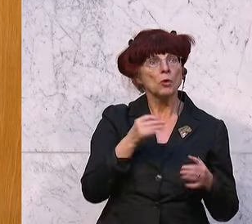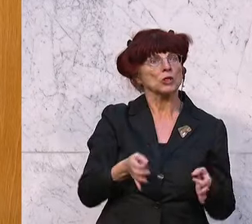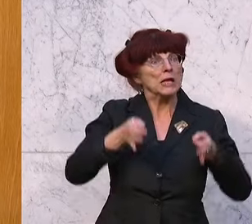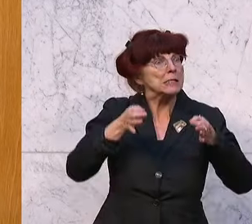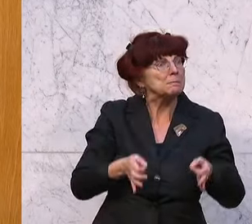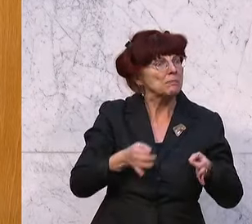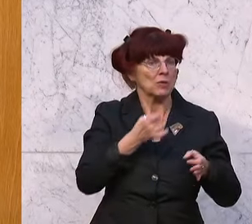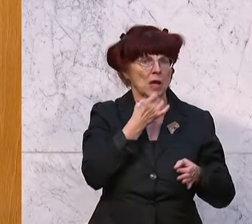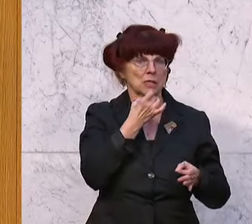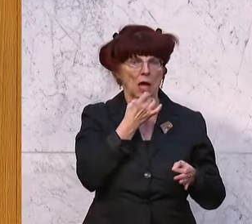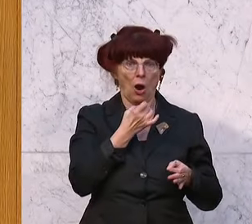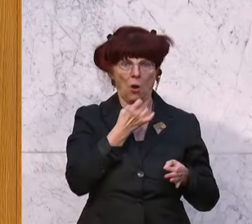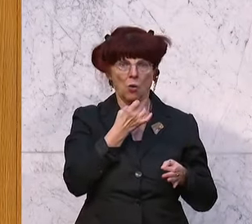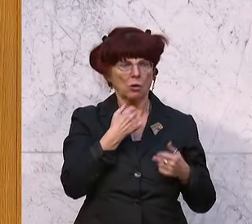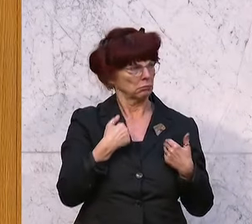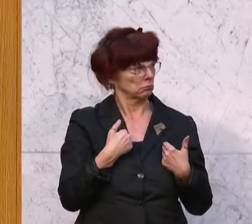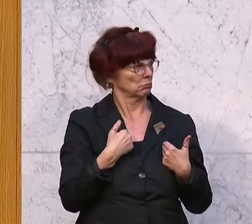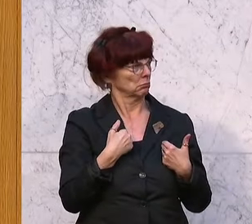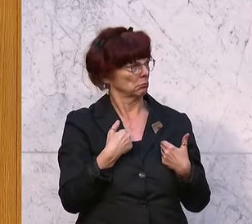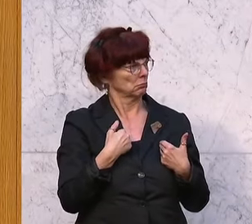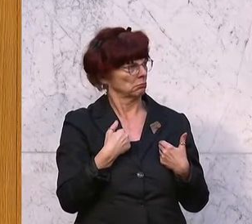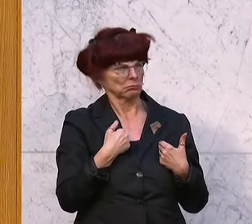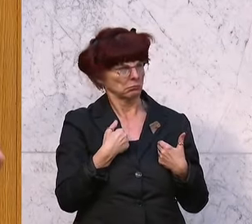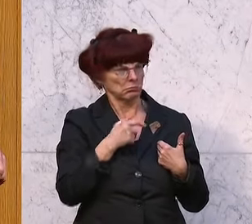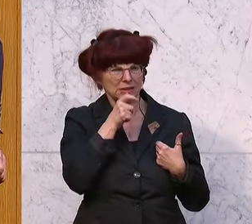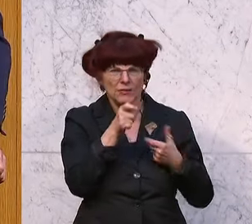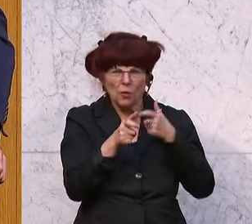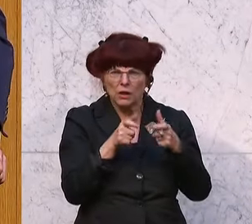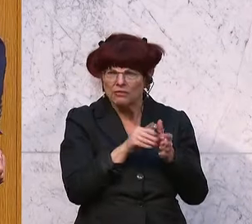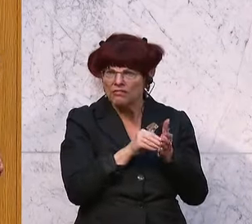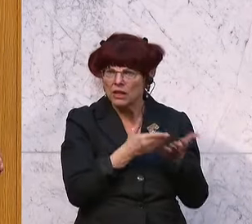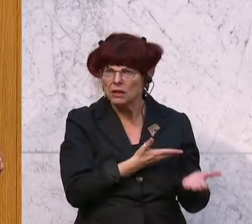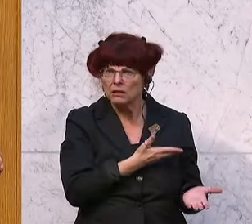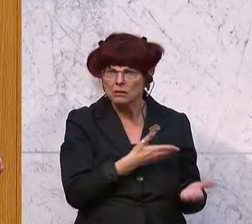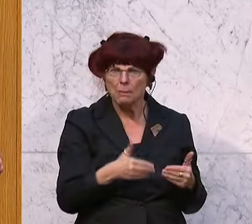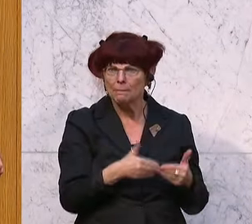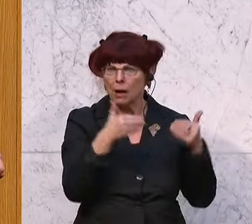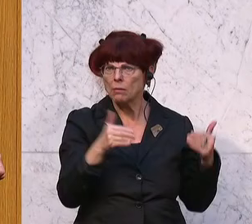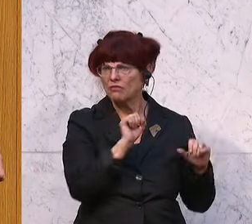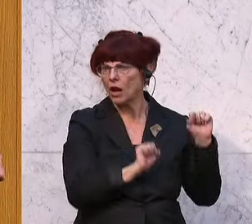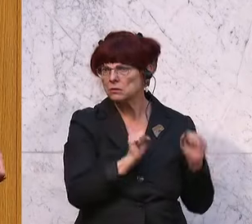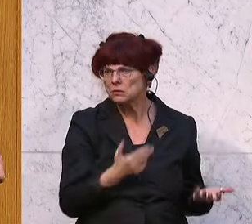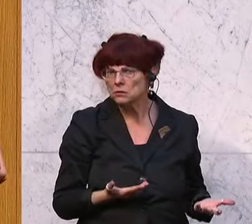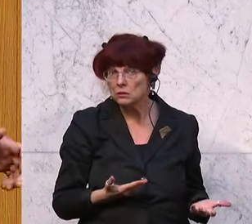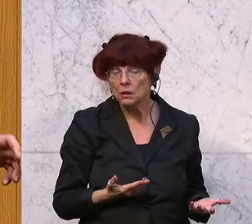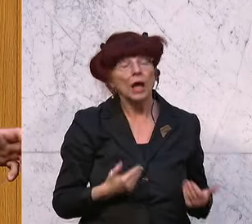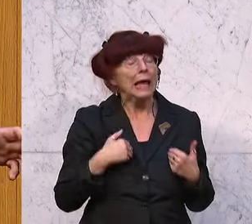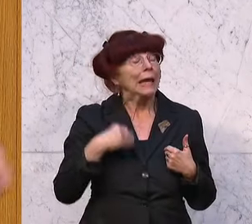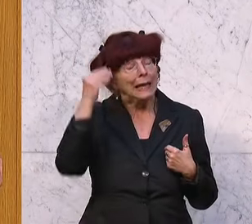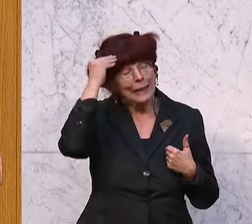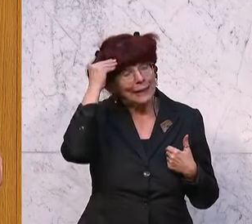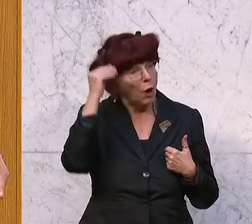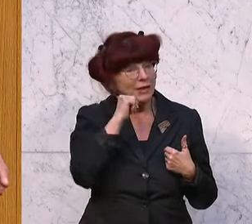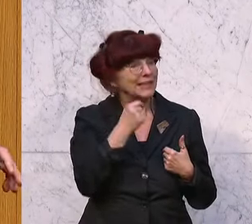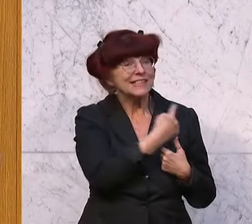zu hören sind. Da greift man sich doch nur mehr auf den Kopf. Und das Traurige und das Dramatische ist, meine Damen und Herren, ich glaube nicht, dass Sie